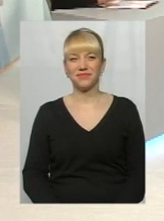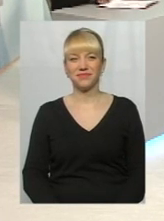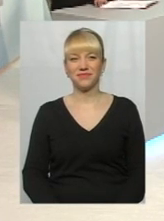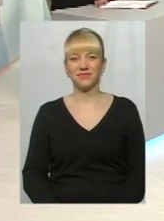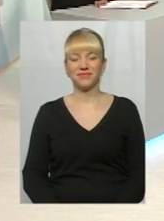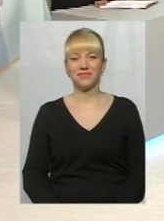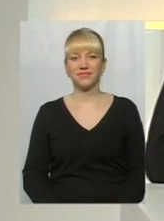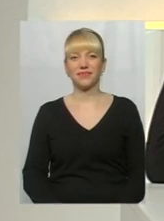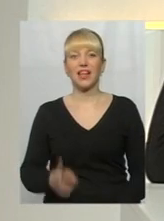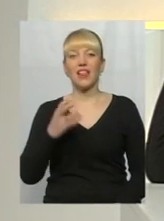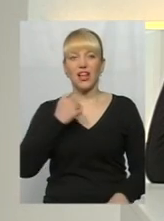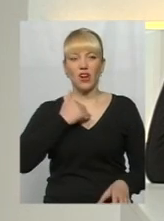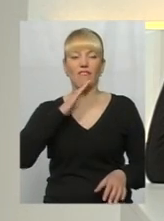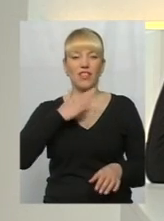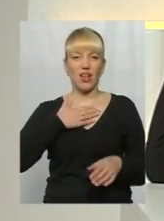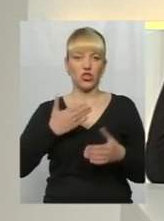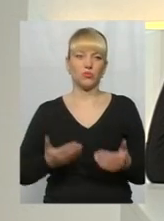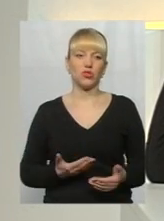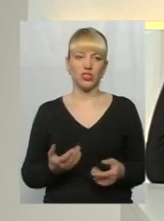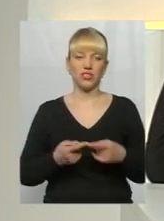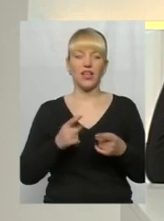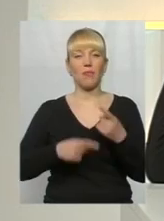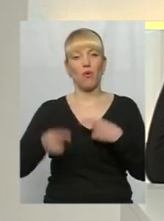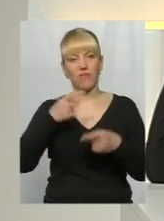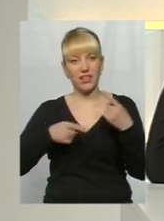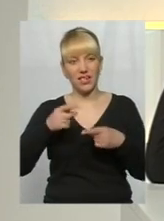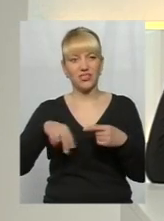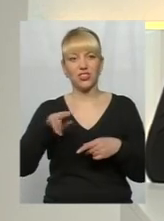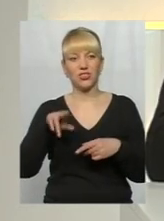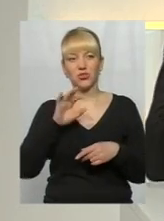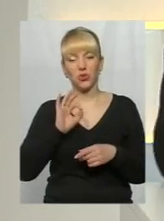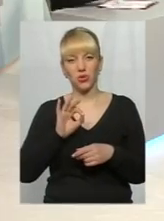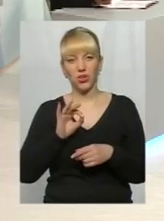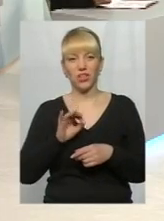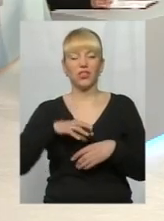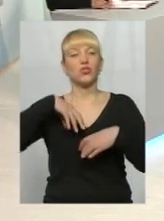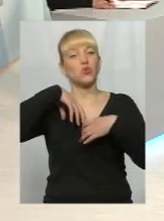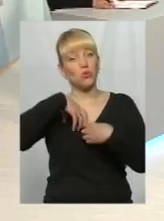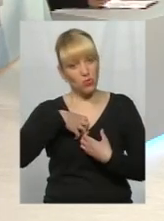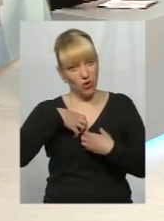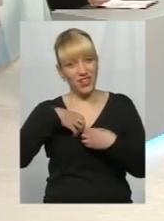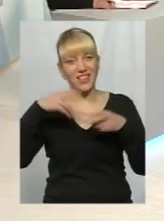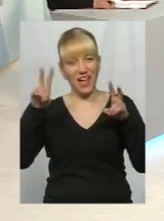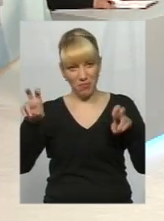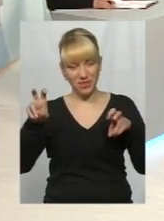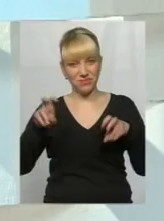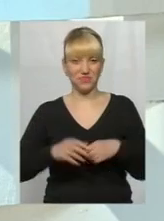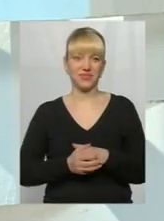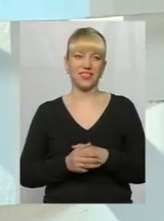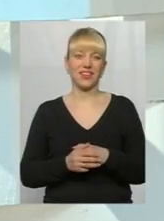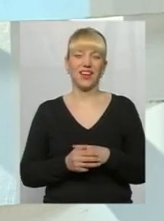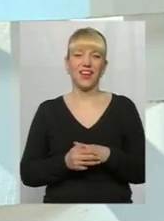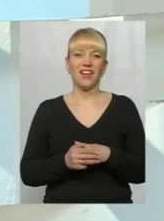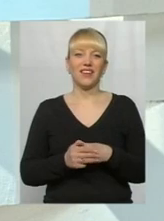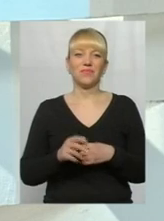дебуваємо в нашому житті. Ну, і все ж таки, повертаєчись, можливо, навіть дещо до сумної теми, все ж таки. Кам'яті клапна